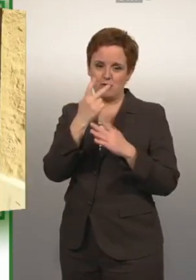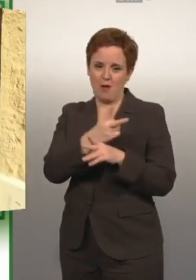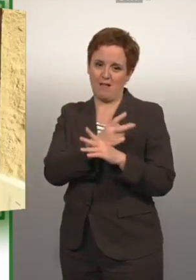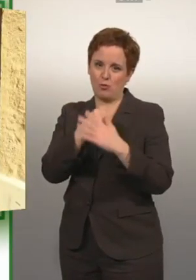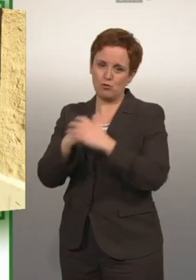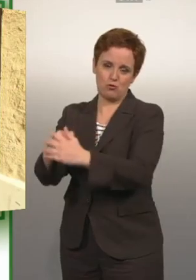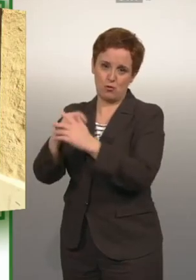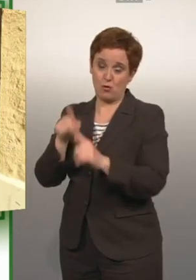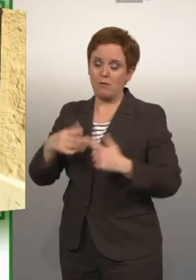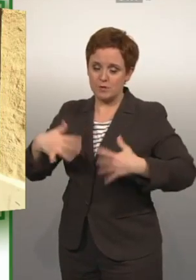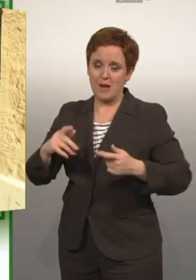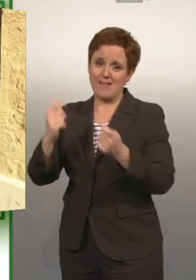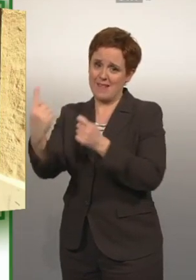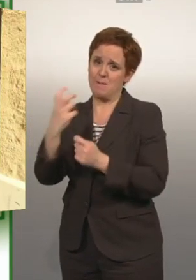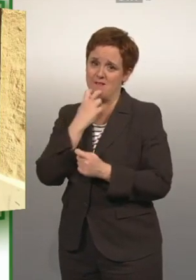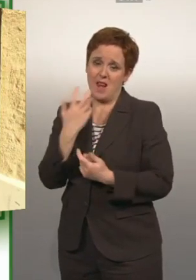tätig werden zu können.